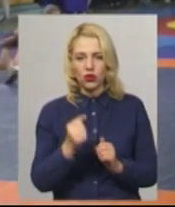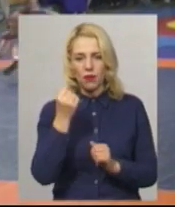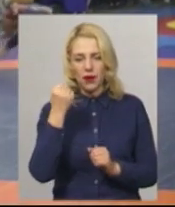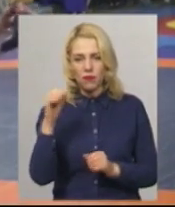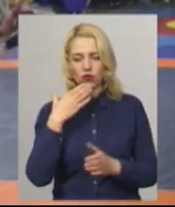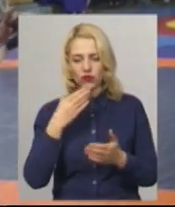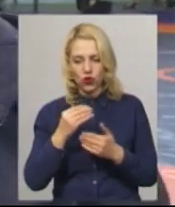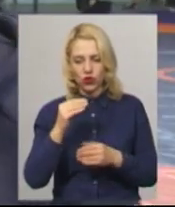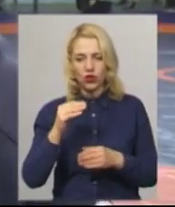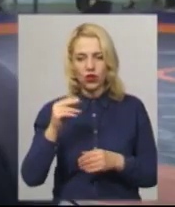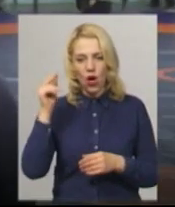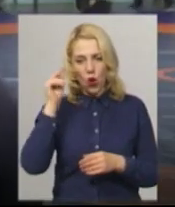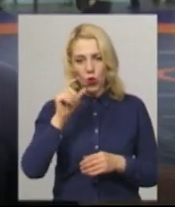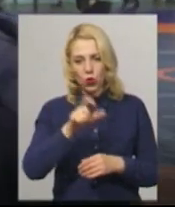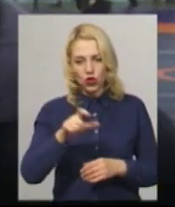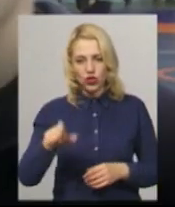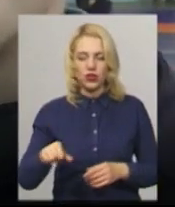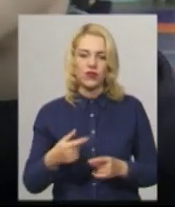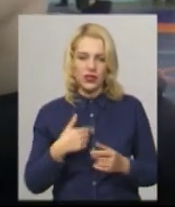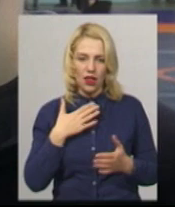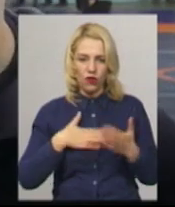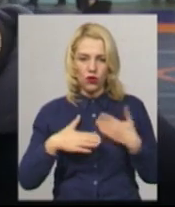своїх учнів задоволений». «Програв 10-0.